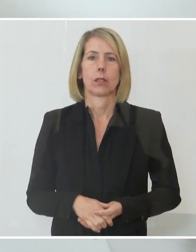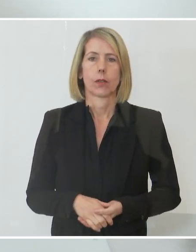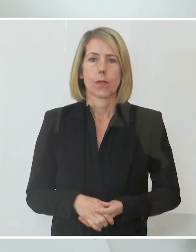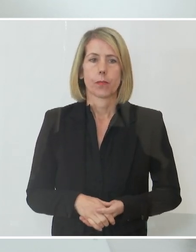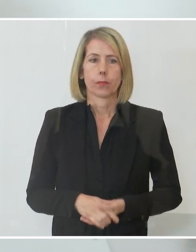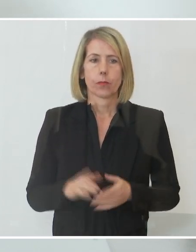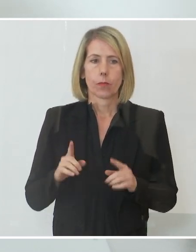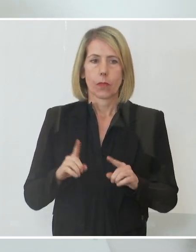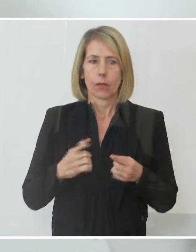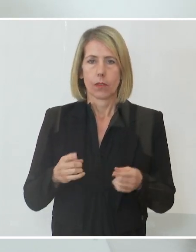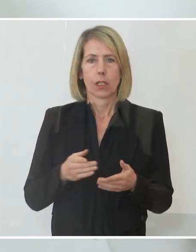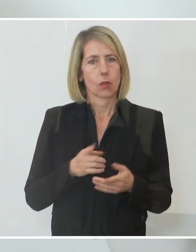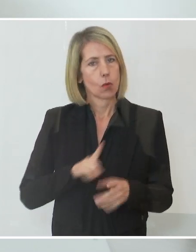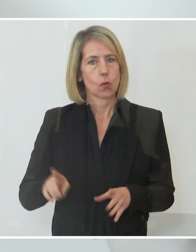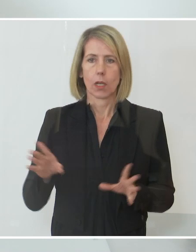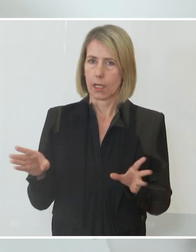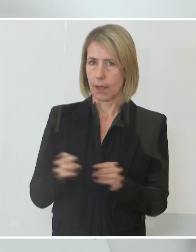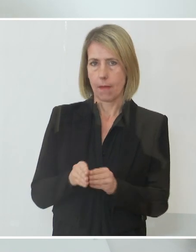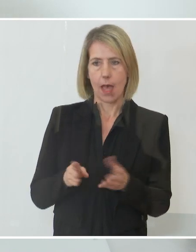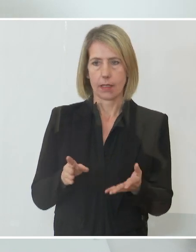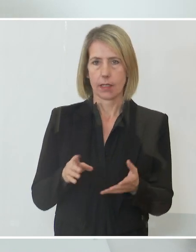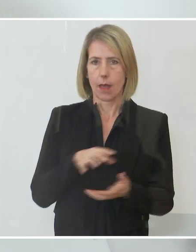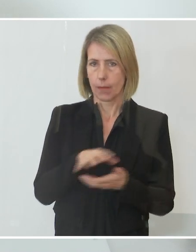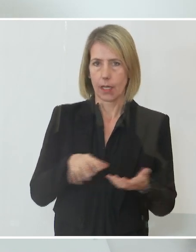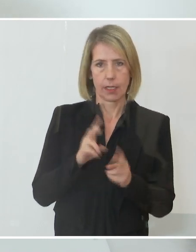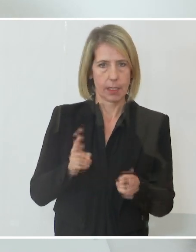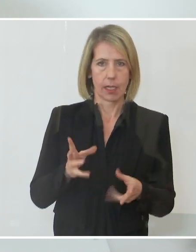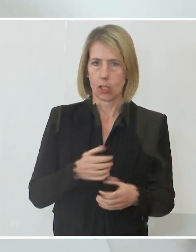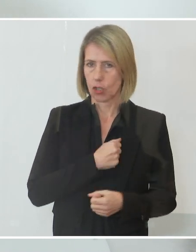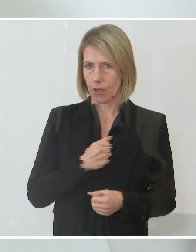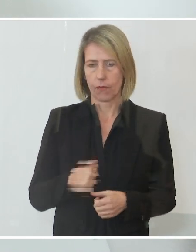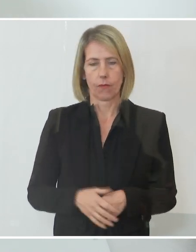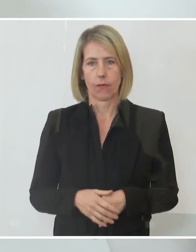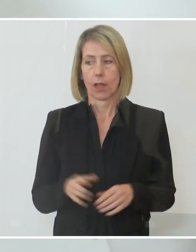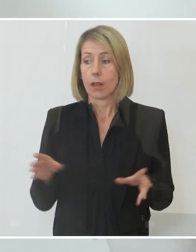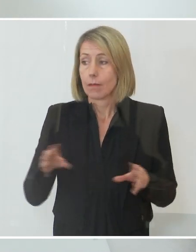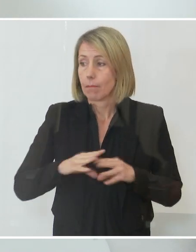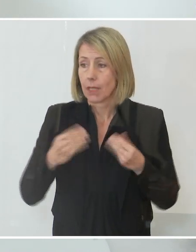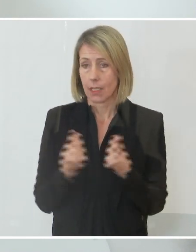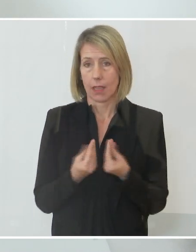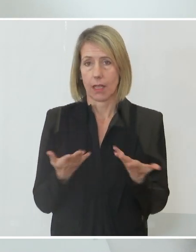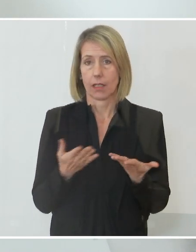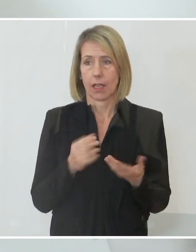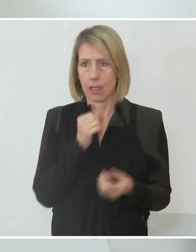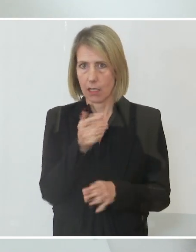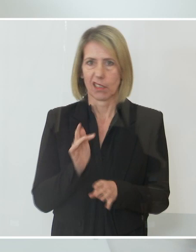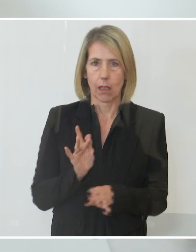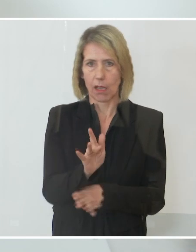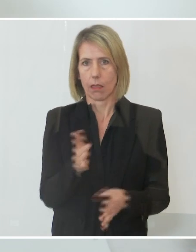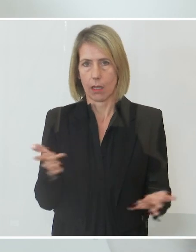Wir kommen nur gemeinsam aus dieser Krise. Wir kommen nur heraus, wenn wir miteinander und nicht gegeneinander arbeiten.